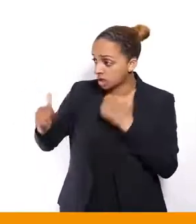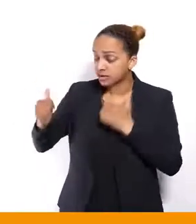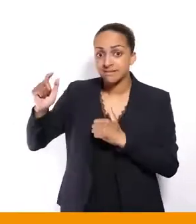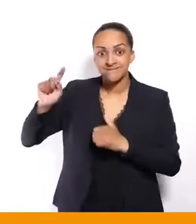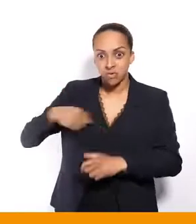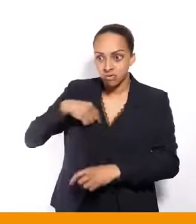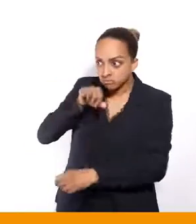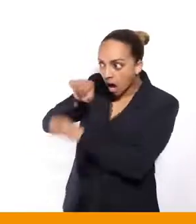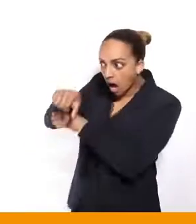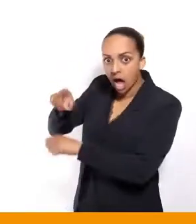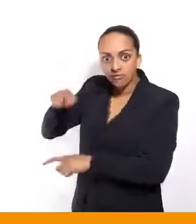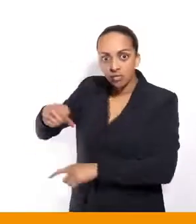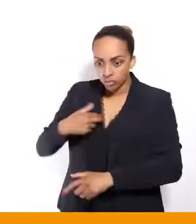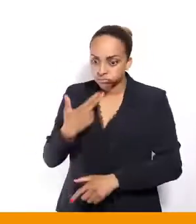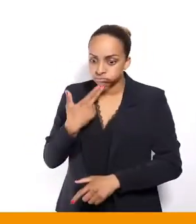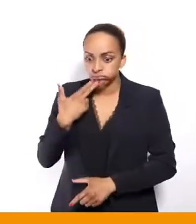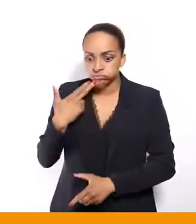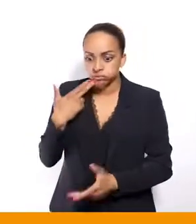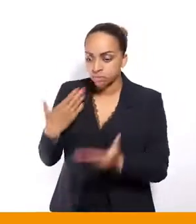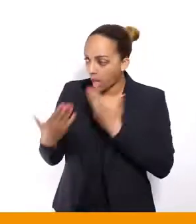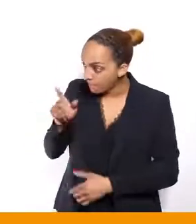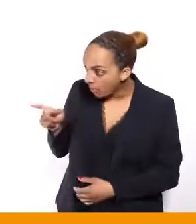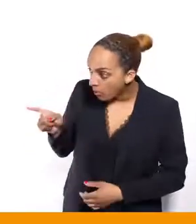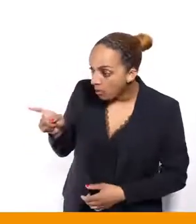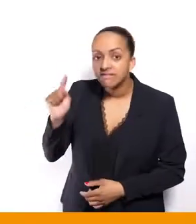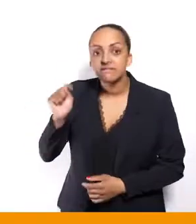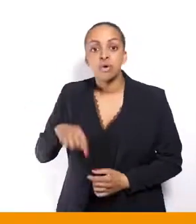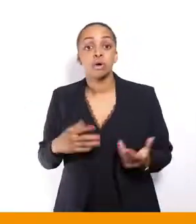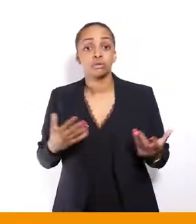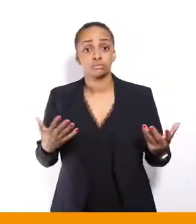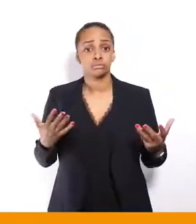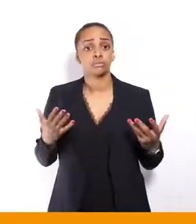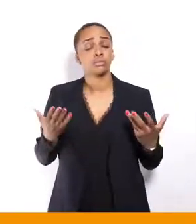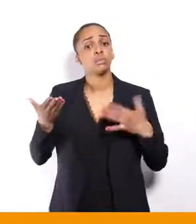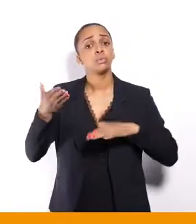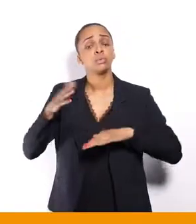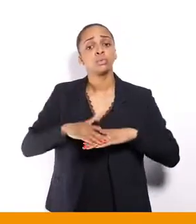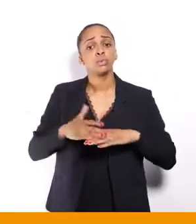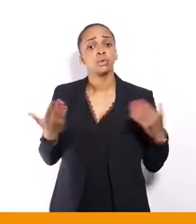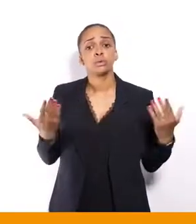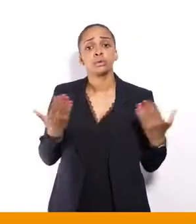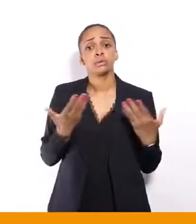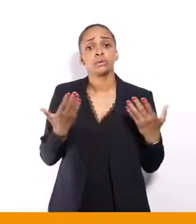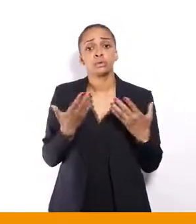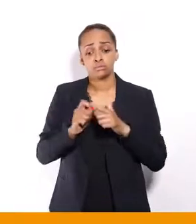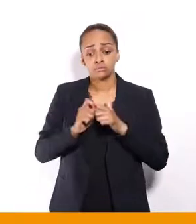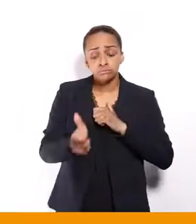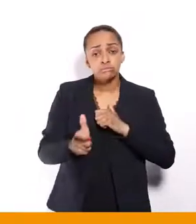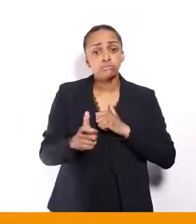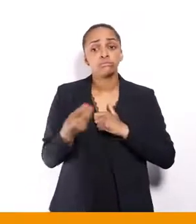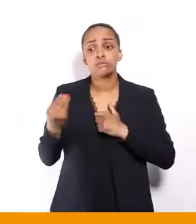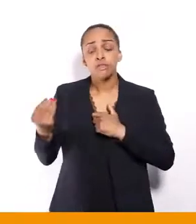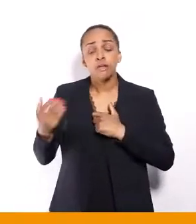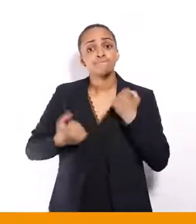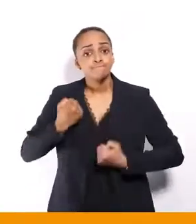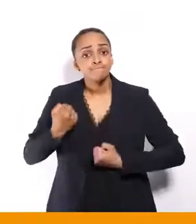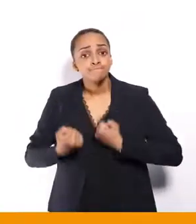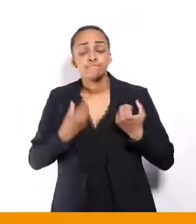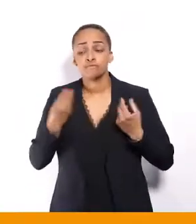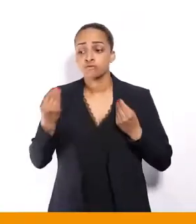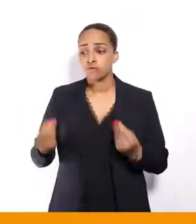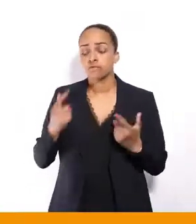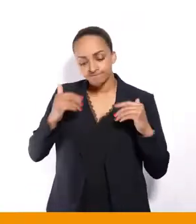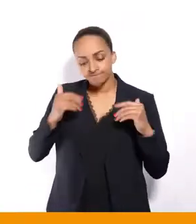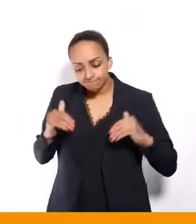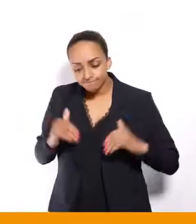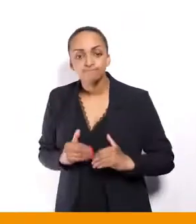'autre, enfin voilà, donc, bien sûr que ça engendre beaucoup de détresse, beaucoup de souffrance, beaucoup… mais c'est le